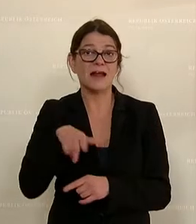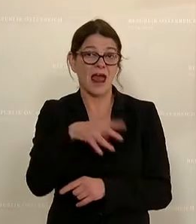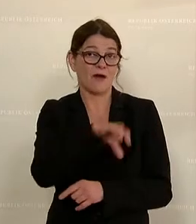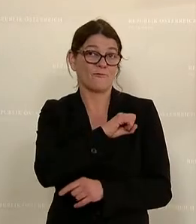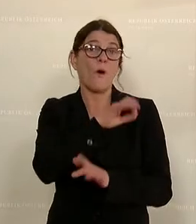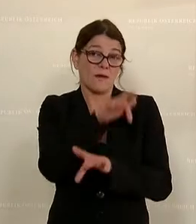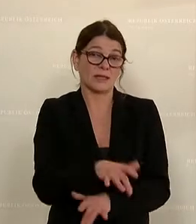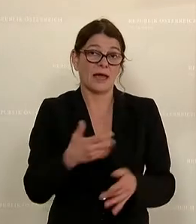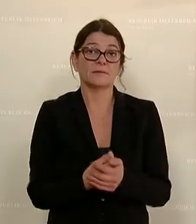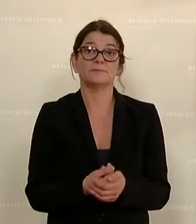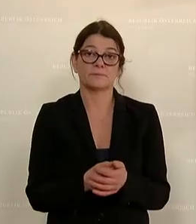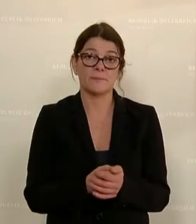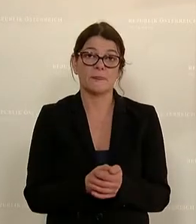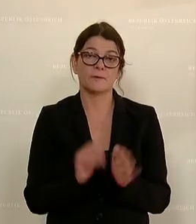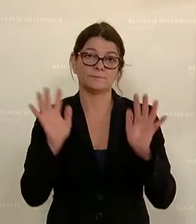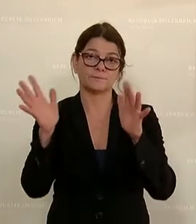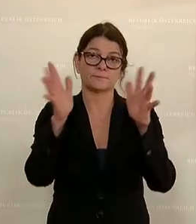den wir dadurch erzielen können.